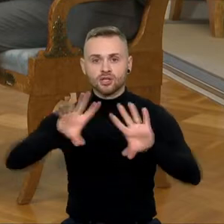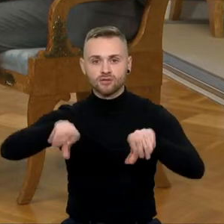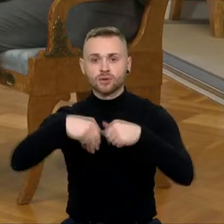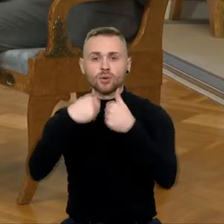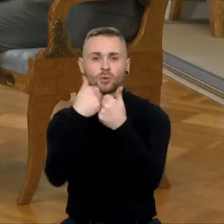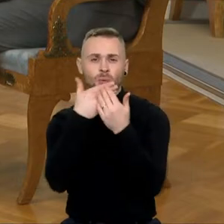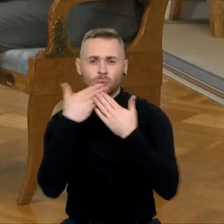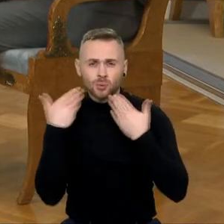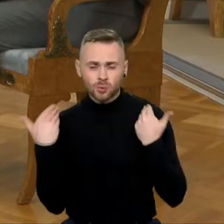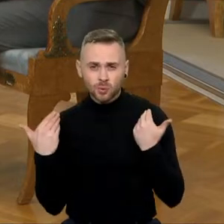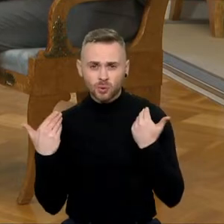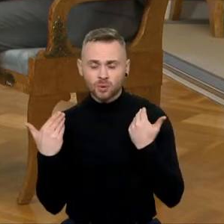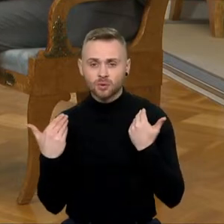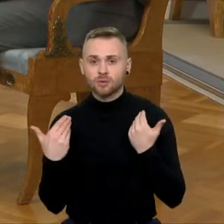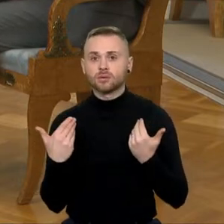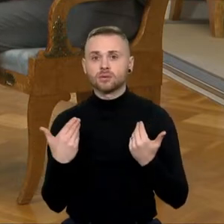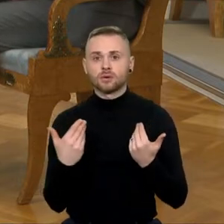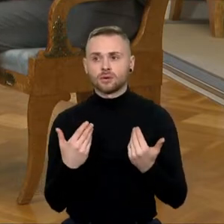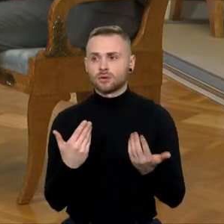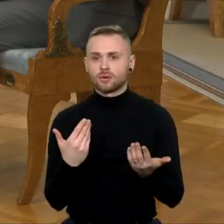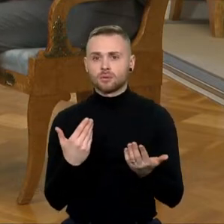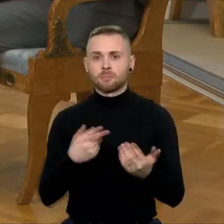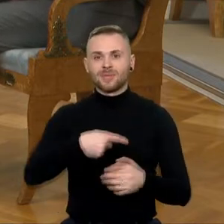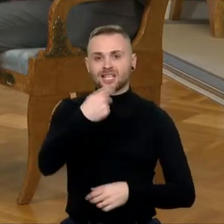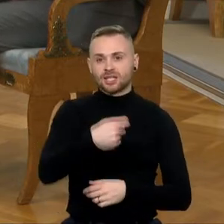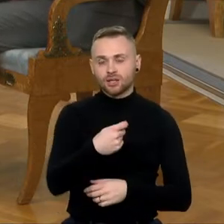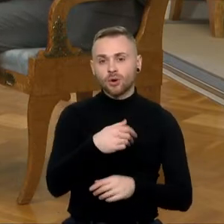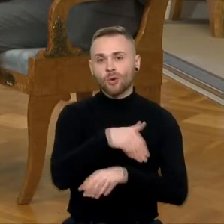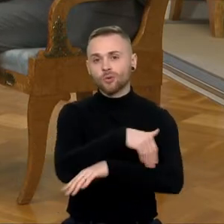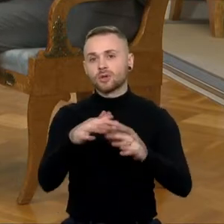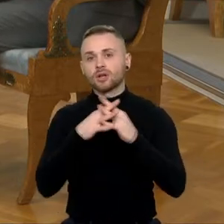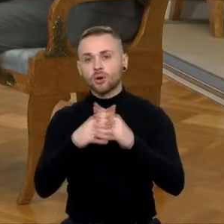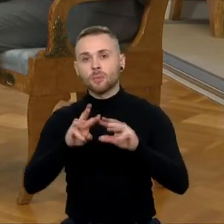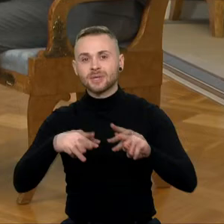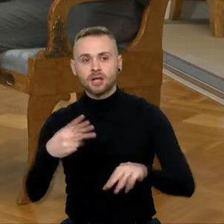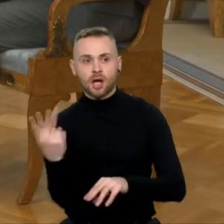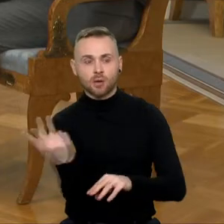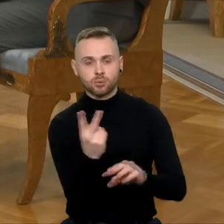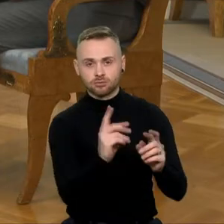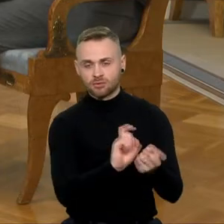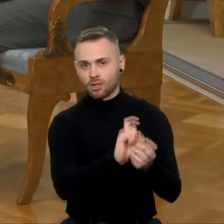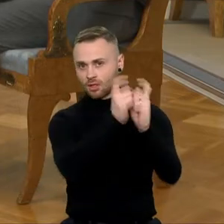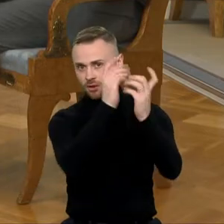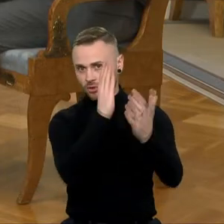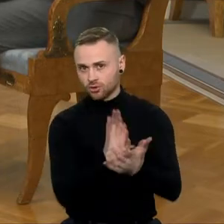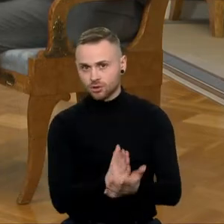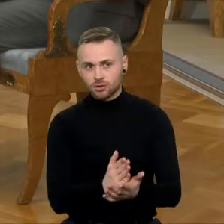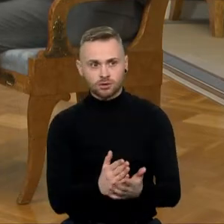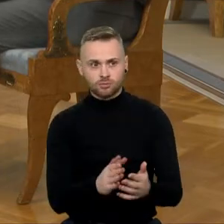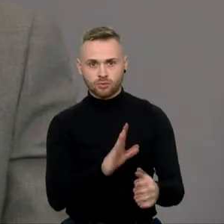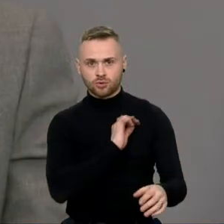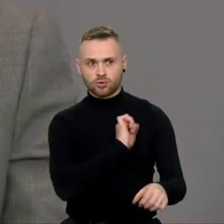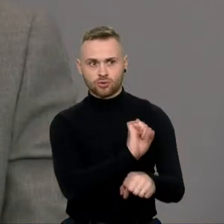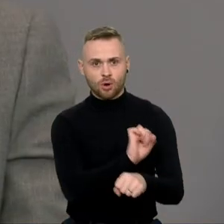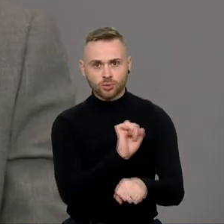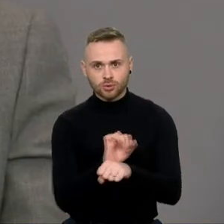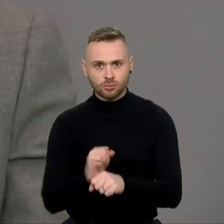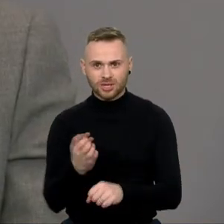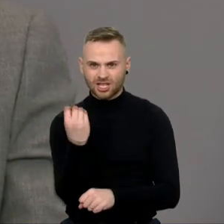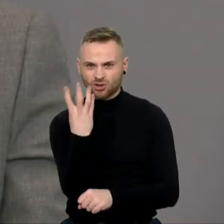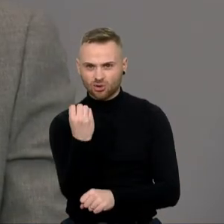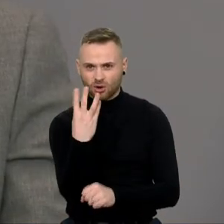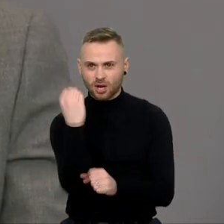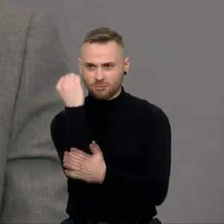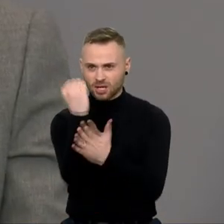ambasadorių skirimai strigo būtent dėl prezidentūros ir rūsienio reikalų ministerijos nesutarimų. Bet dabar, kaip ir jūs sakot, ir matom iš